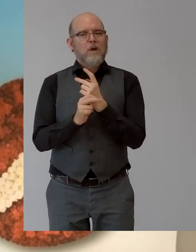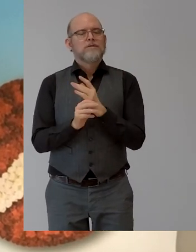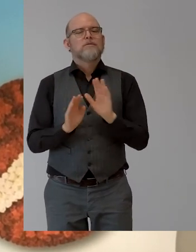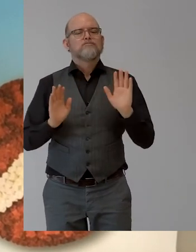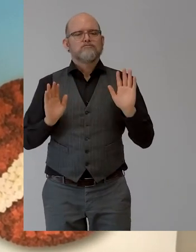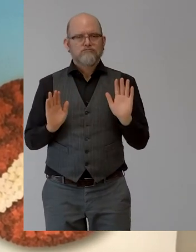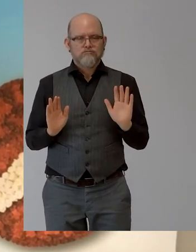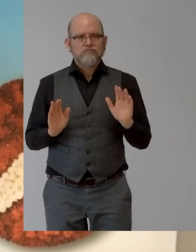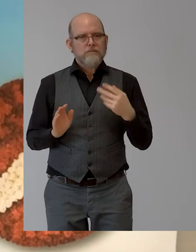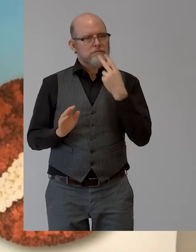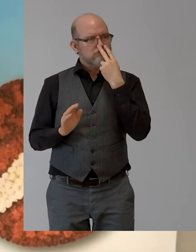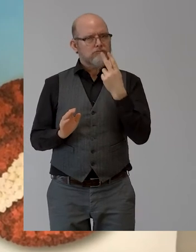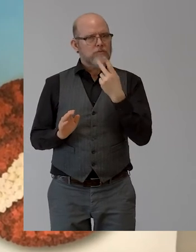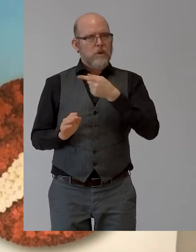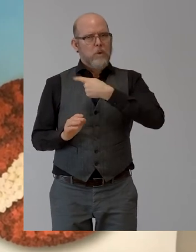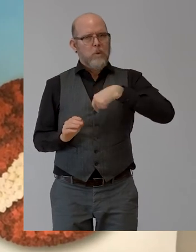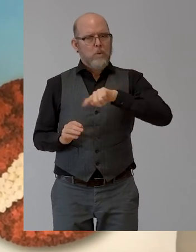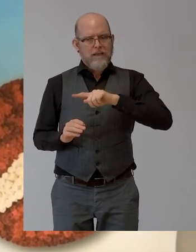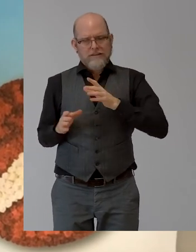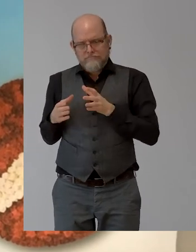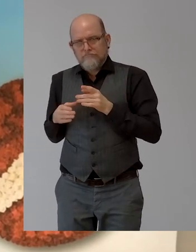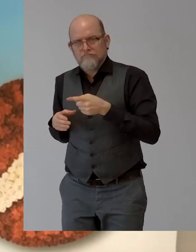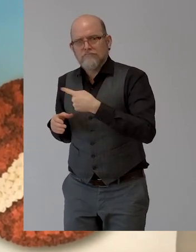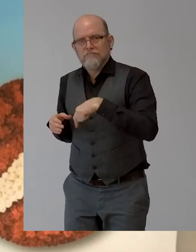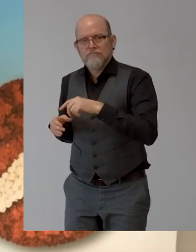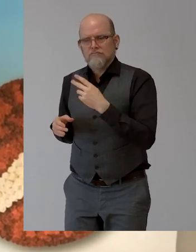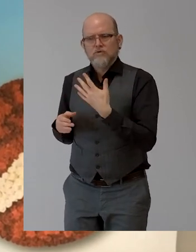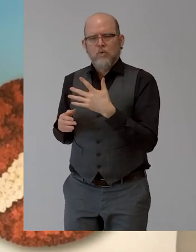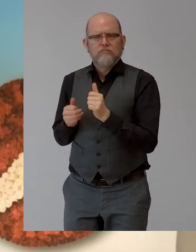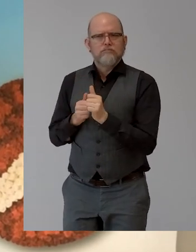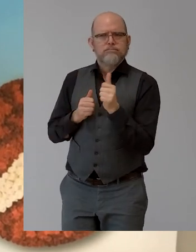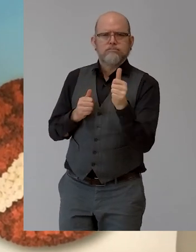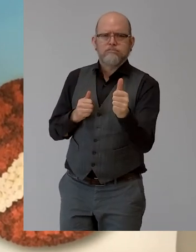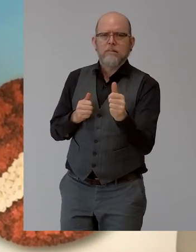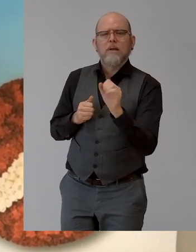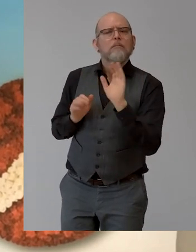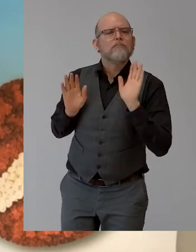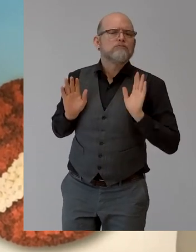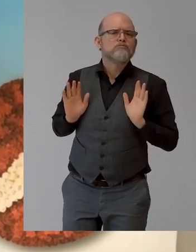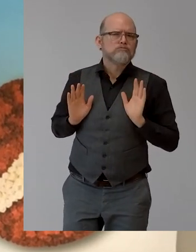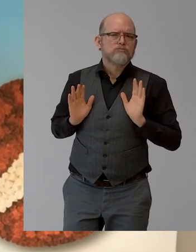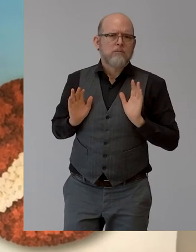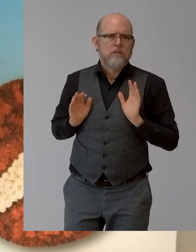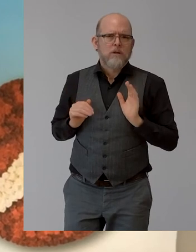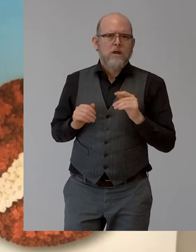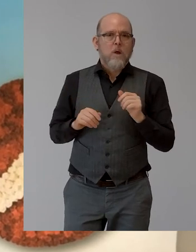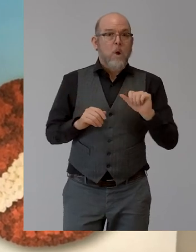our group, I have to say, but also compared to other countries. So therefore, we have to address the problems, the challenges, directly